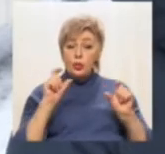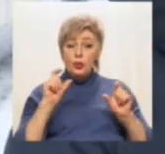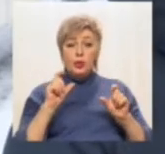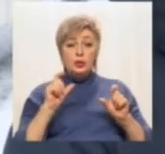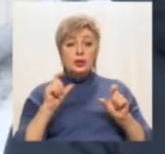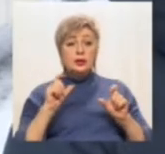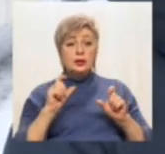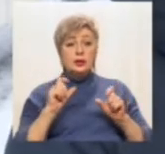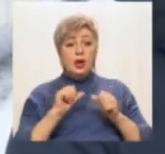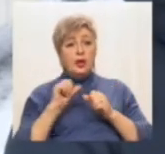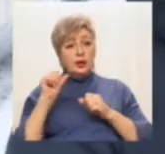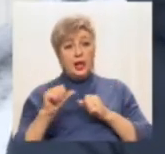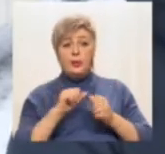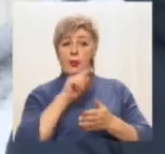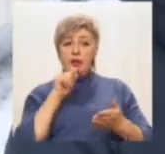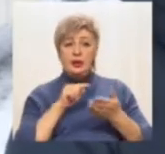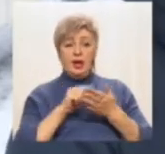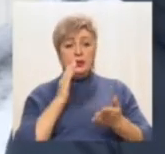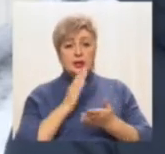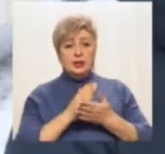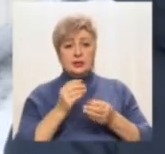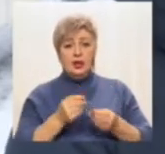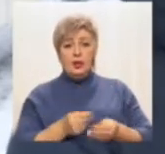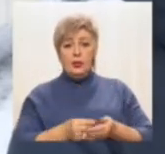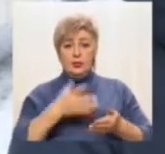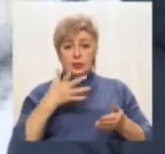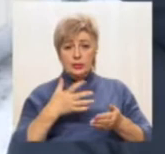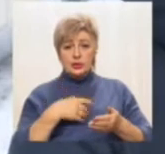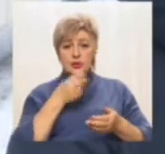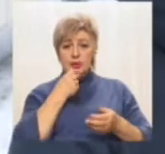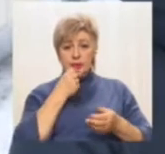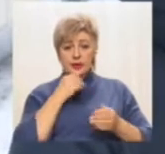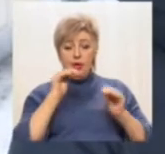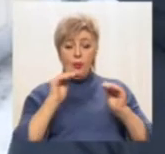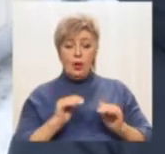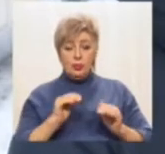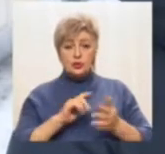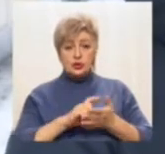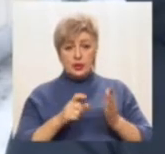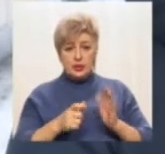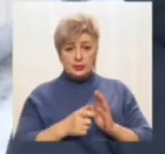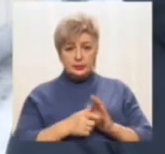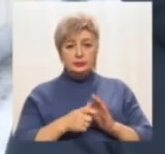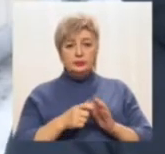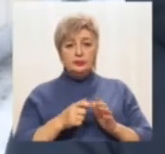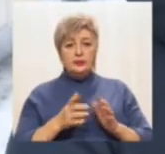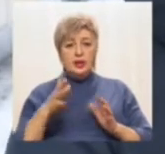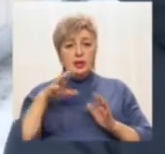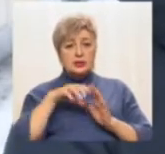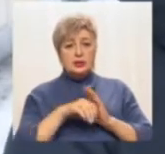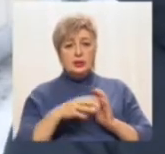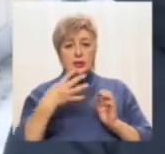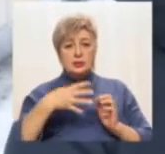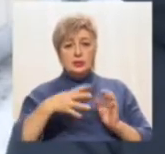є окремі питання. Подорожчання ціни харчування молодших класів складає